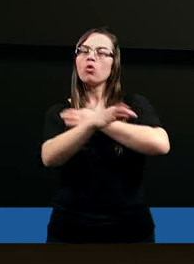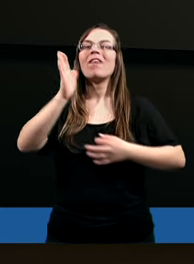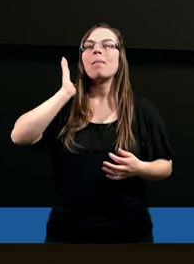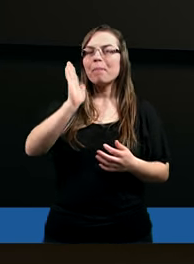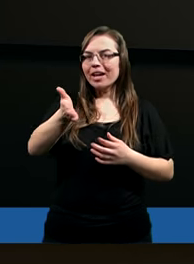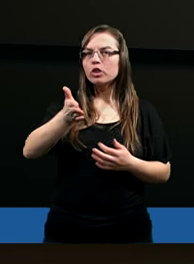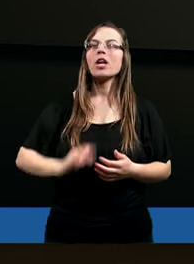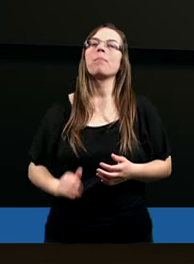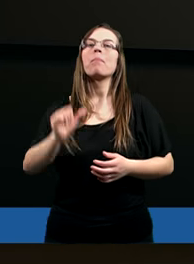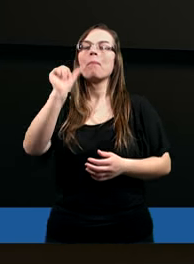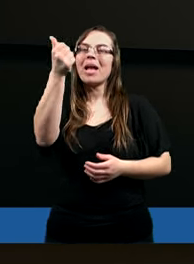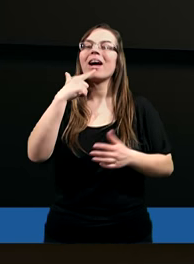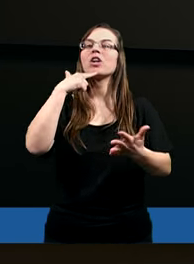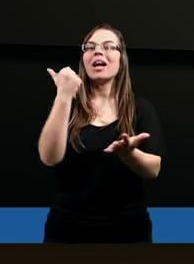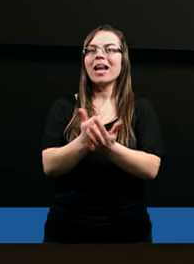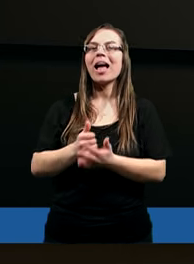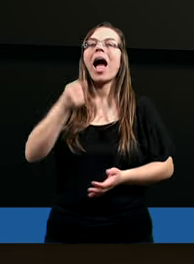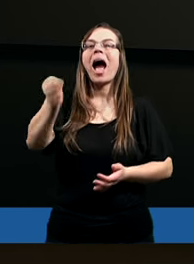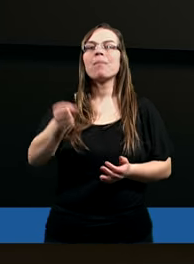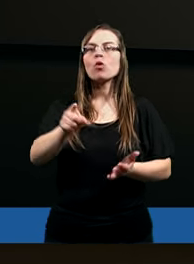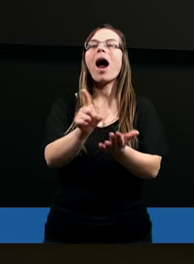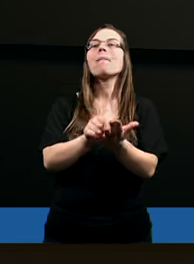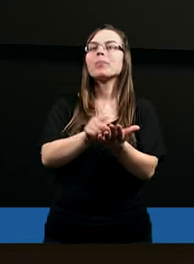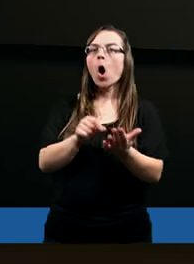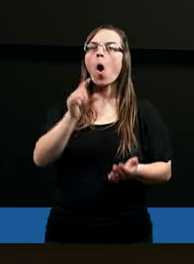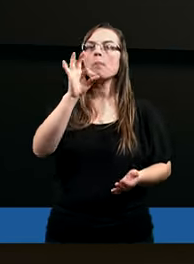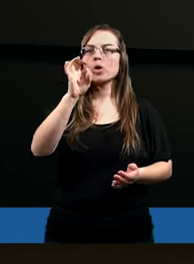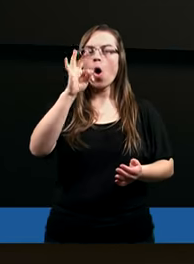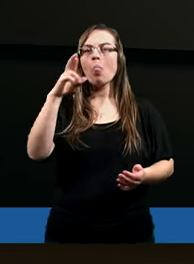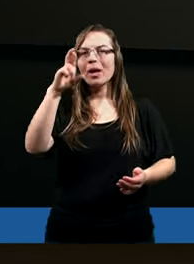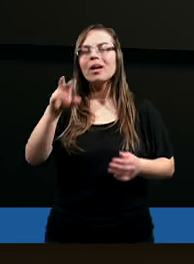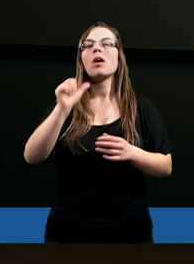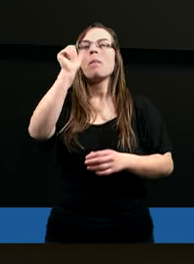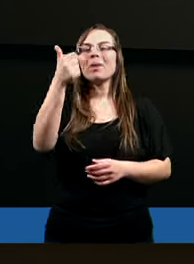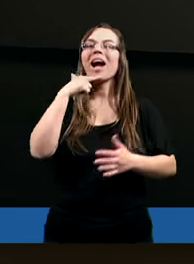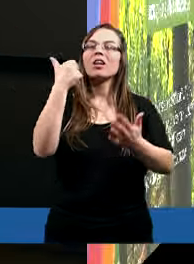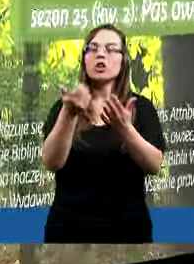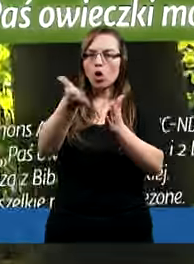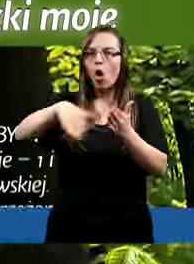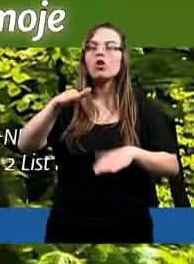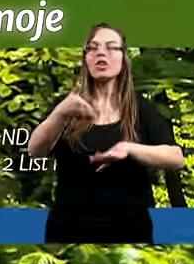pierwszy list apostoła Piotra, pierwszy rozdział tego listu.